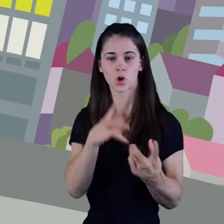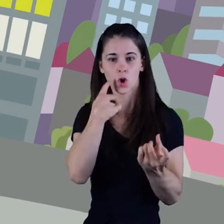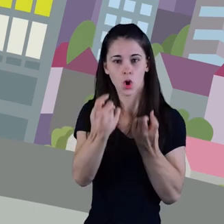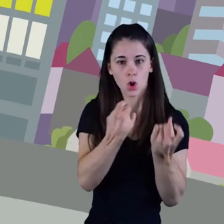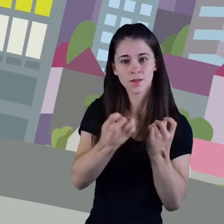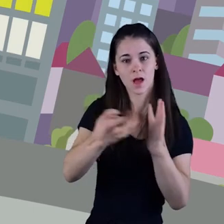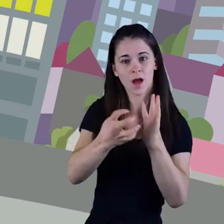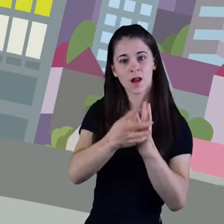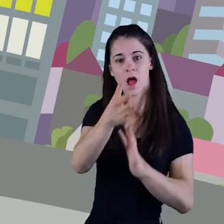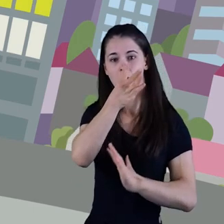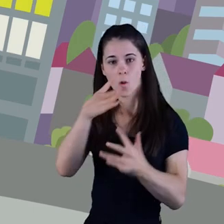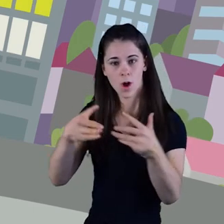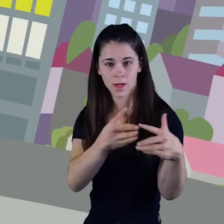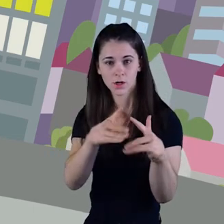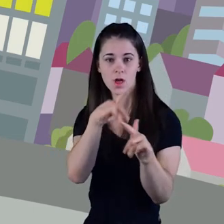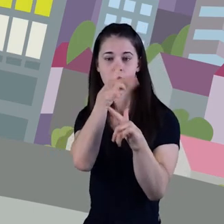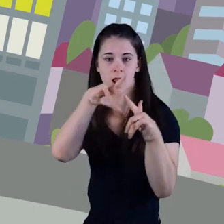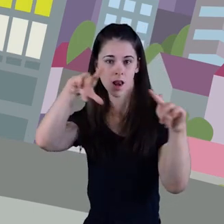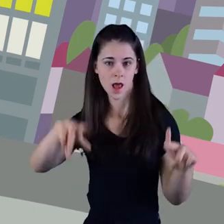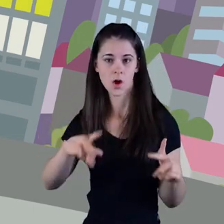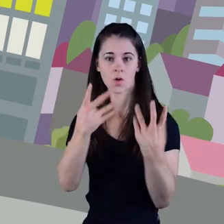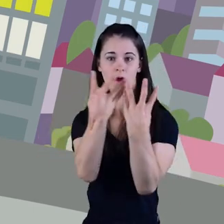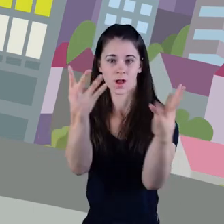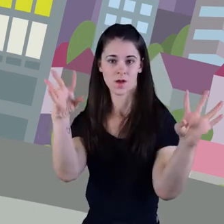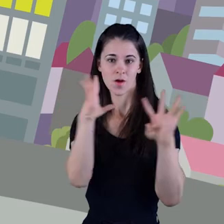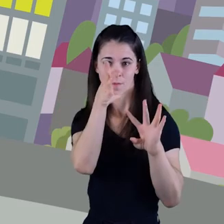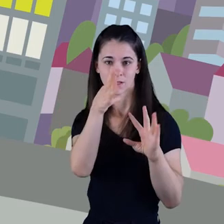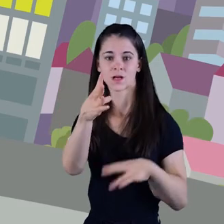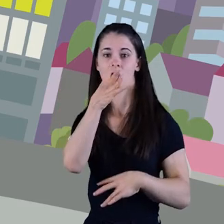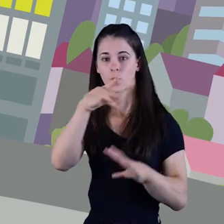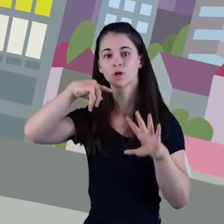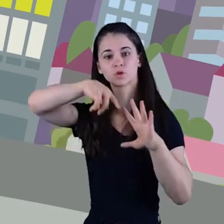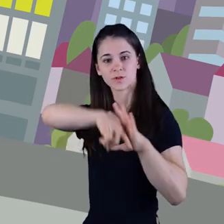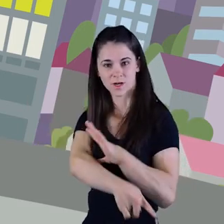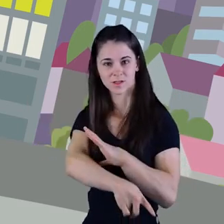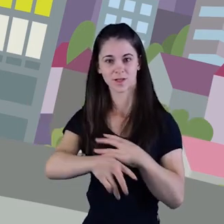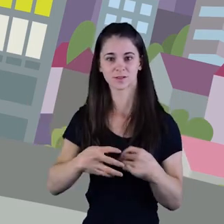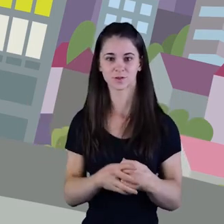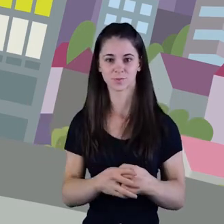Controlem la qualitat de l'aigua dels rius, llacs, envassaments, aigües subterrànies.